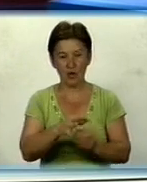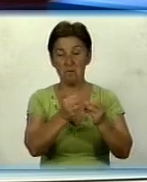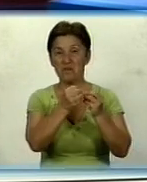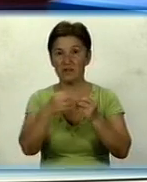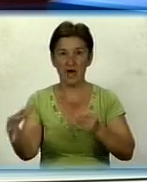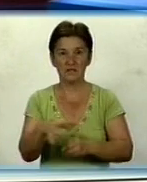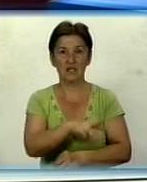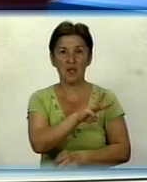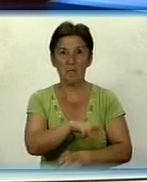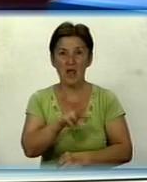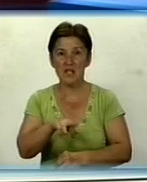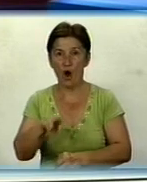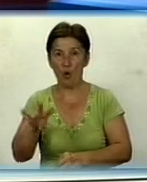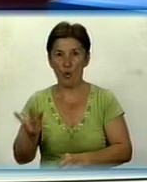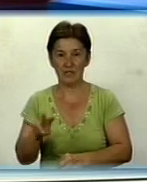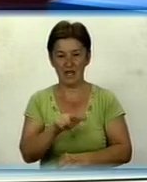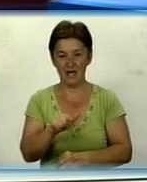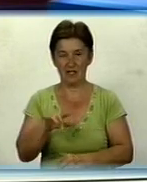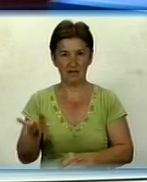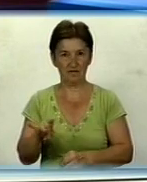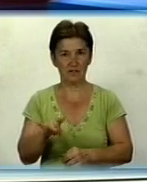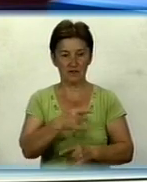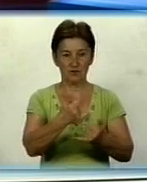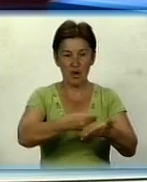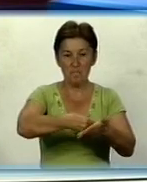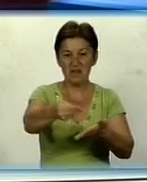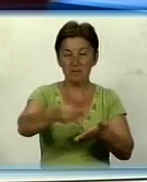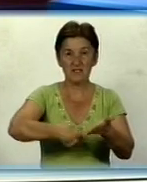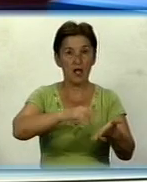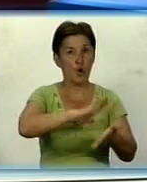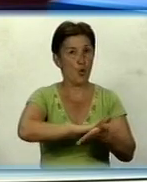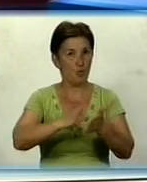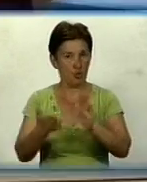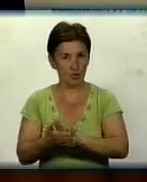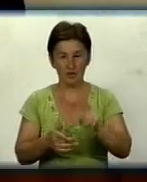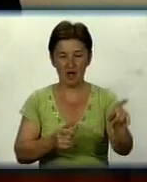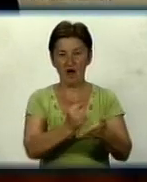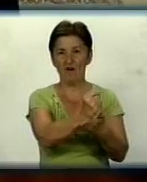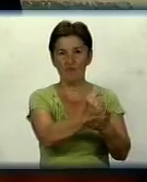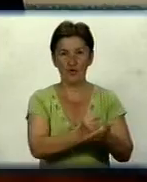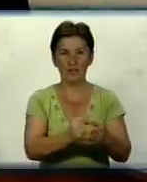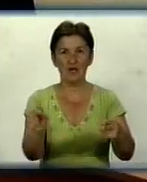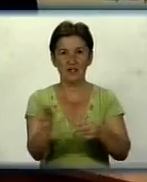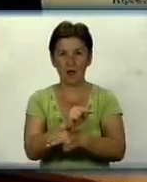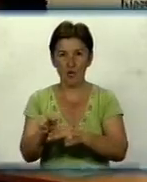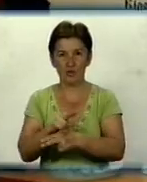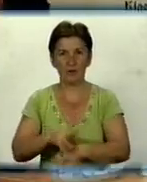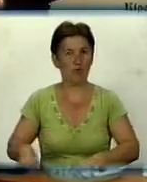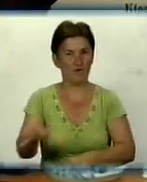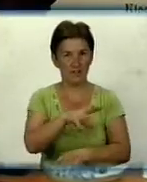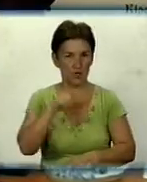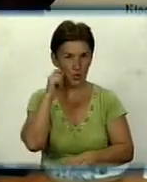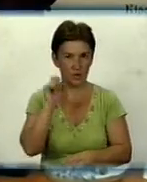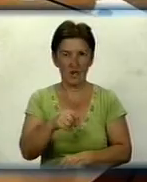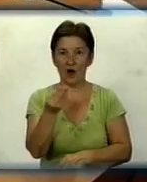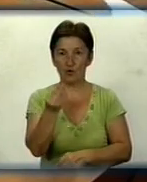обласна рада підписали угоду про співпрацю з Українським фондом соціальних інвестицій. Цей фонд фінансує ремонти у соціальних закладах по всій Україні. Гроші